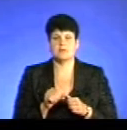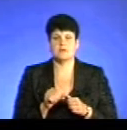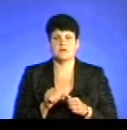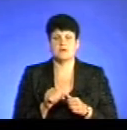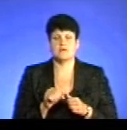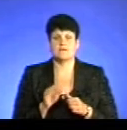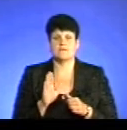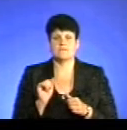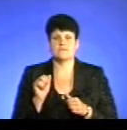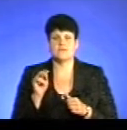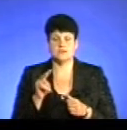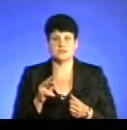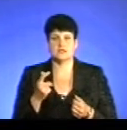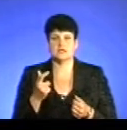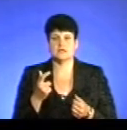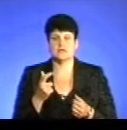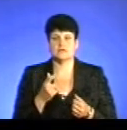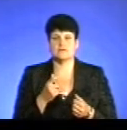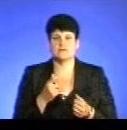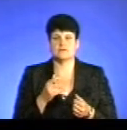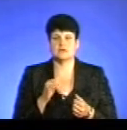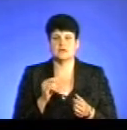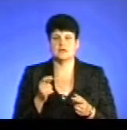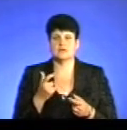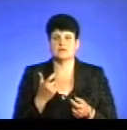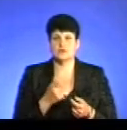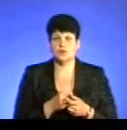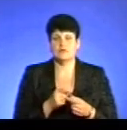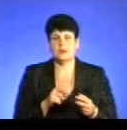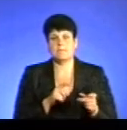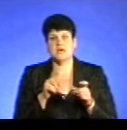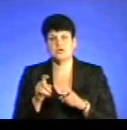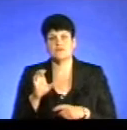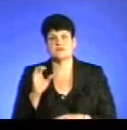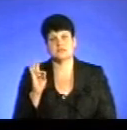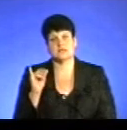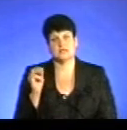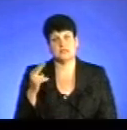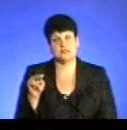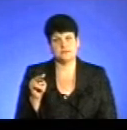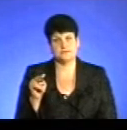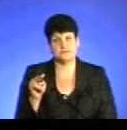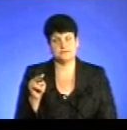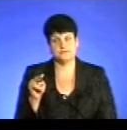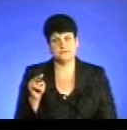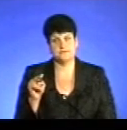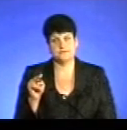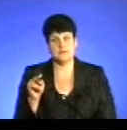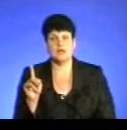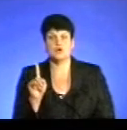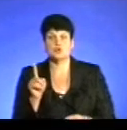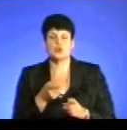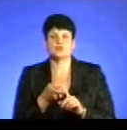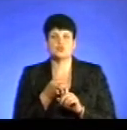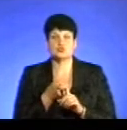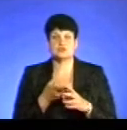яка ця інфекція прийшла в СНІД. Це що стосується впливу на